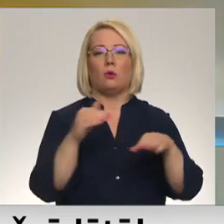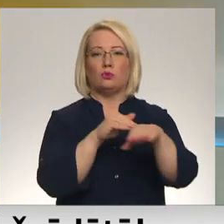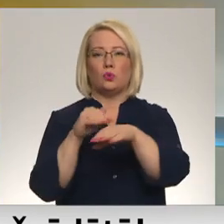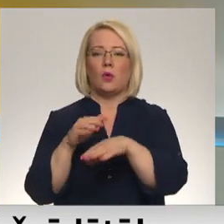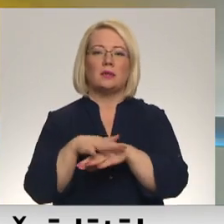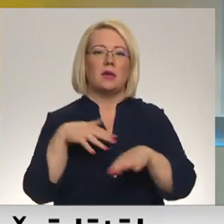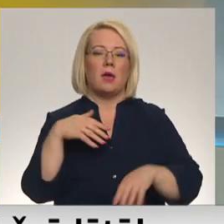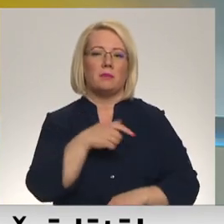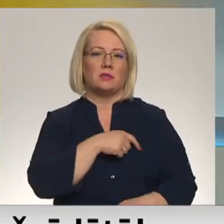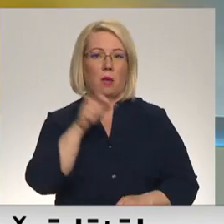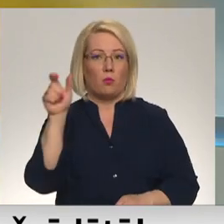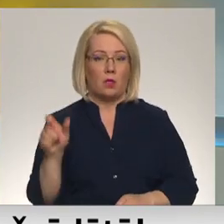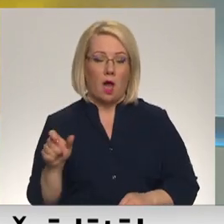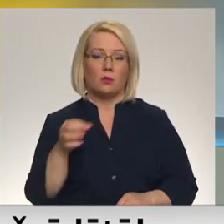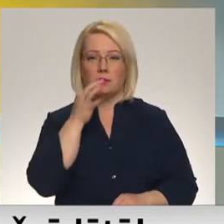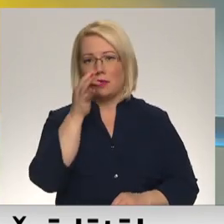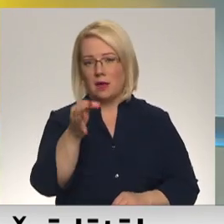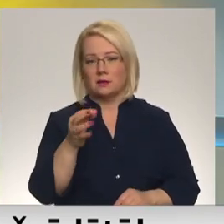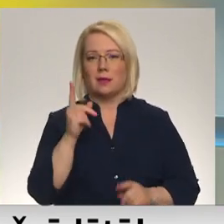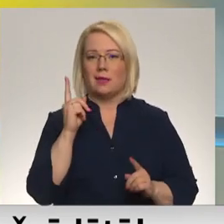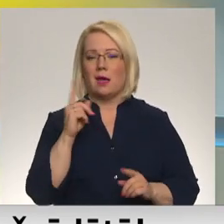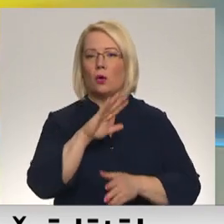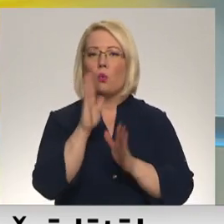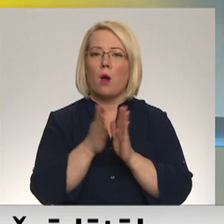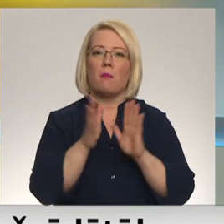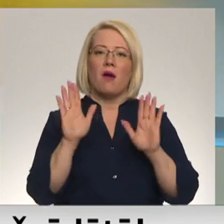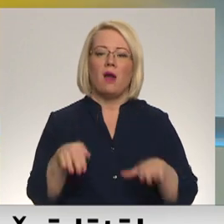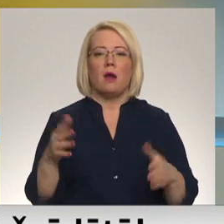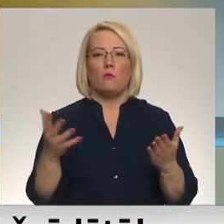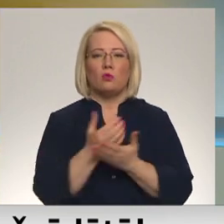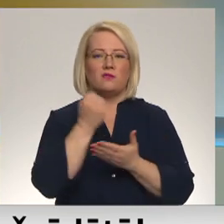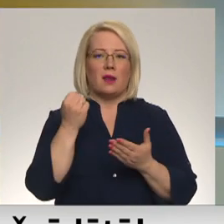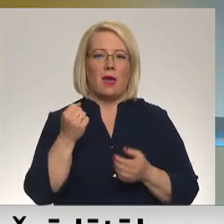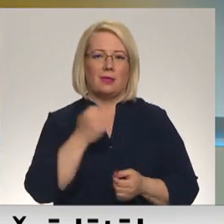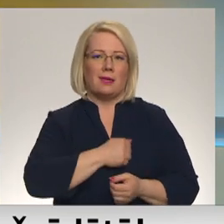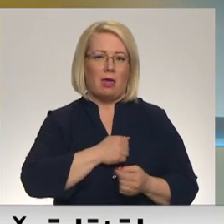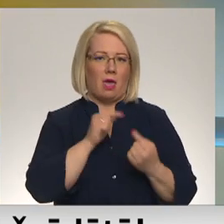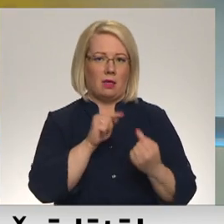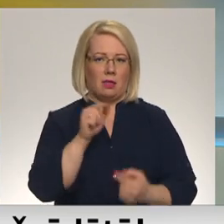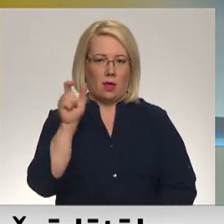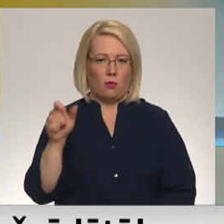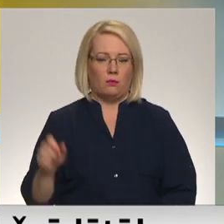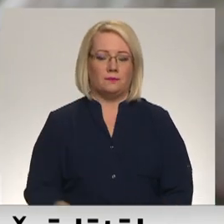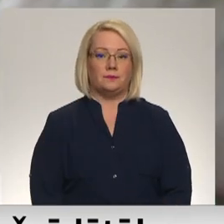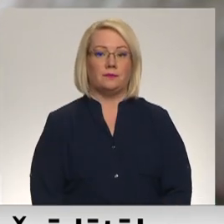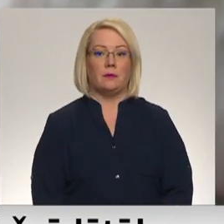deputātus, uz svēra, ka tikai kopā varam uzveikt ienaidnieku un turpina Madara līcīte.